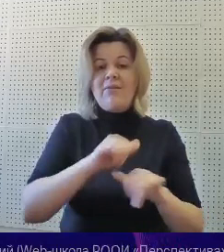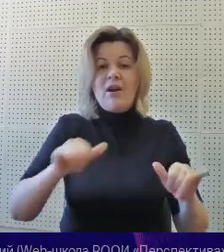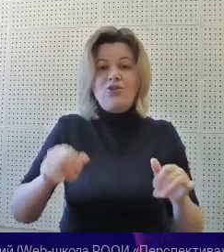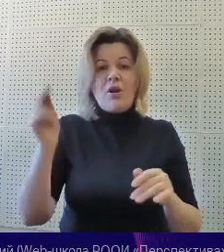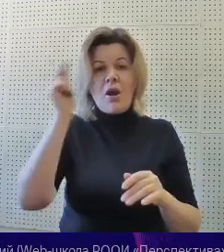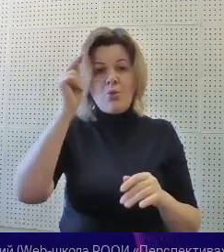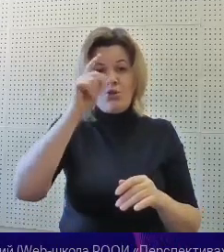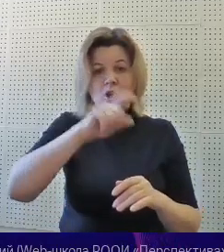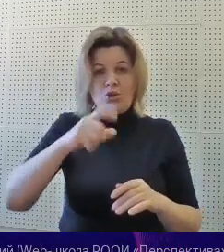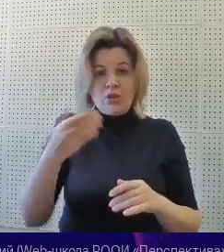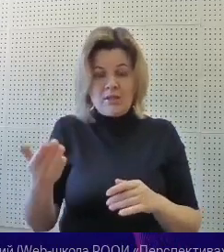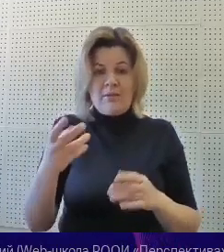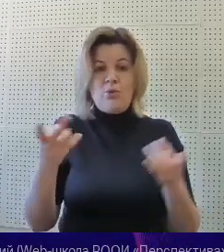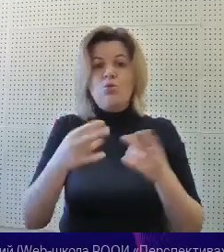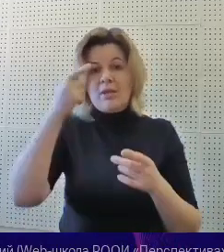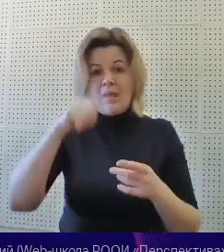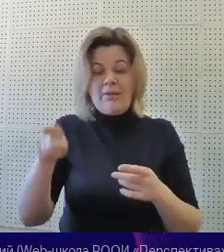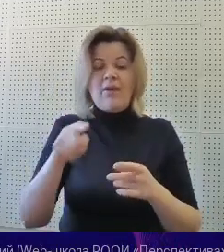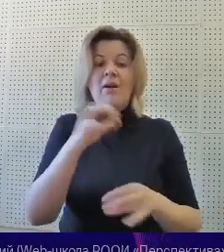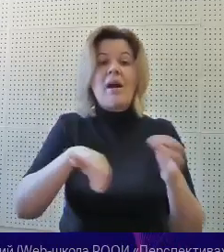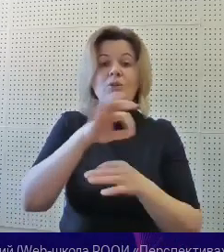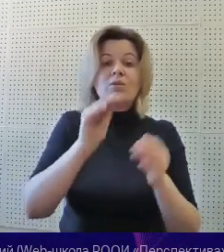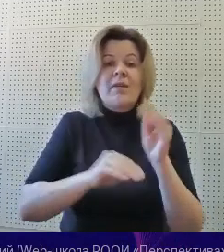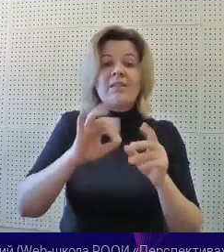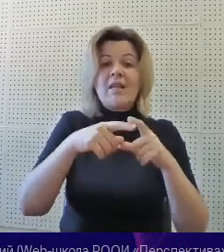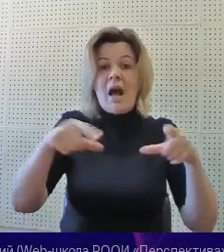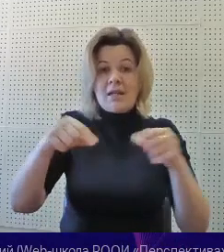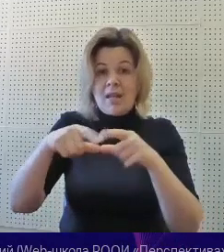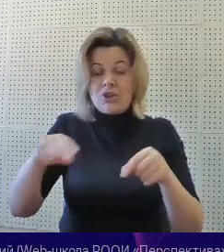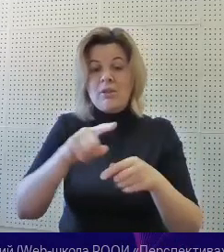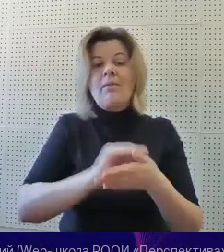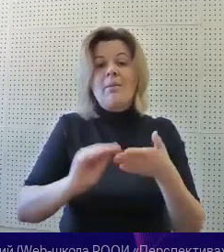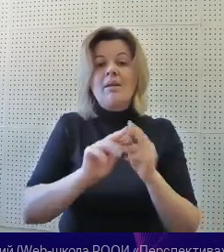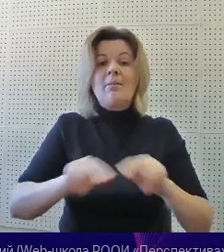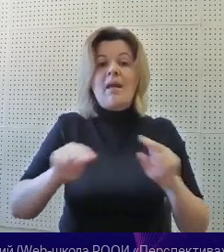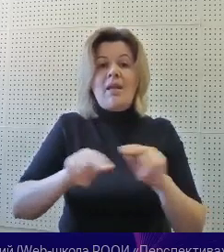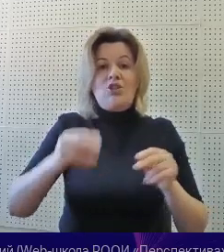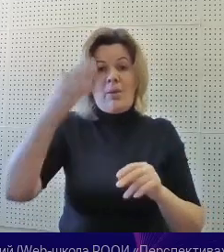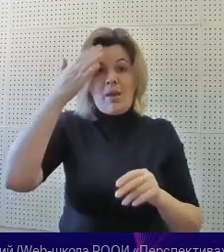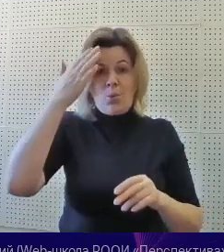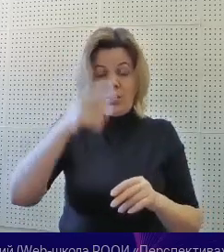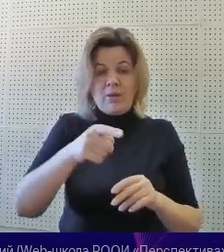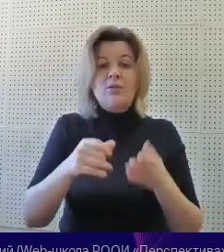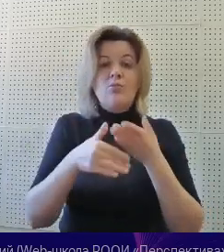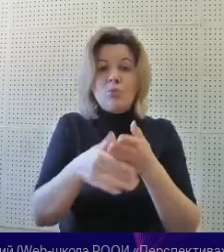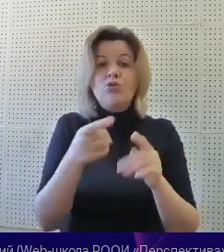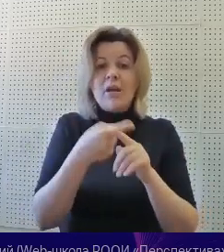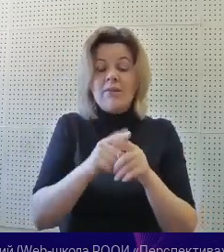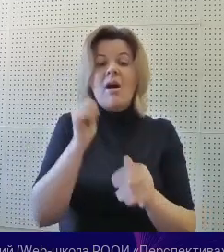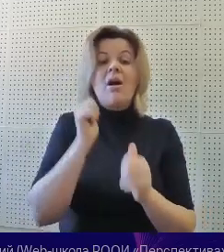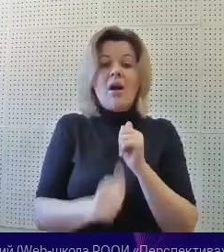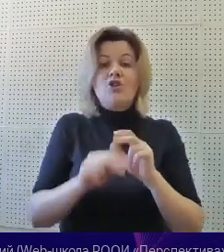Конструктор состоит из карточек на которых описаны педагогические методики. С помощью этого набора методик каждый